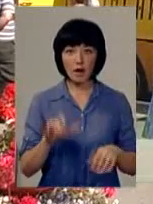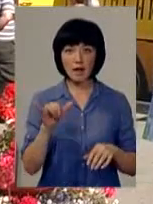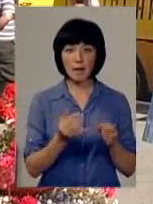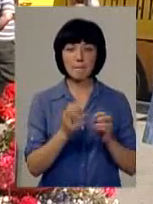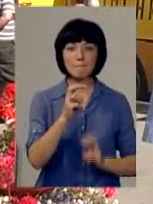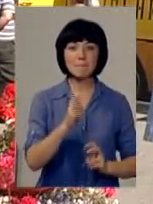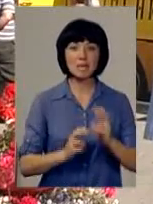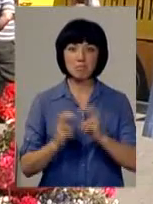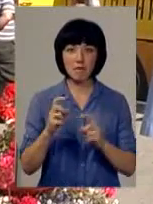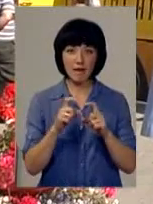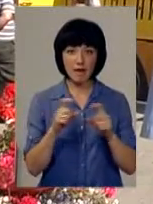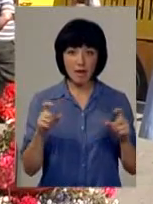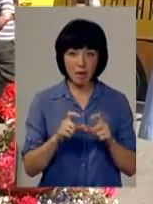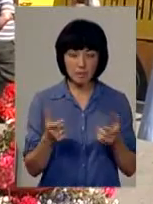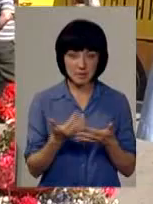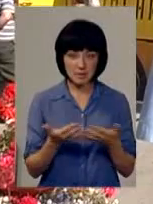підприємств.